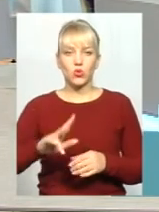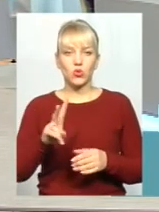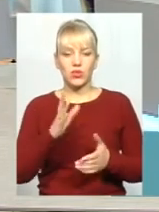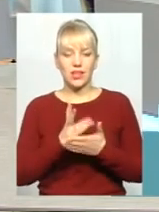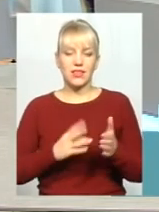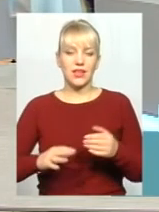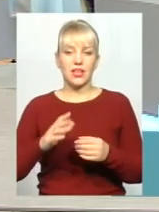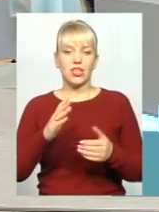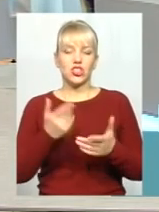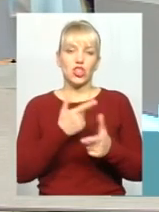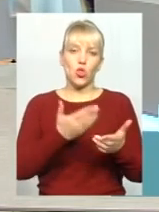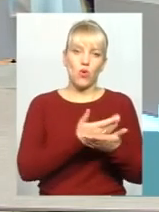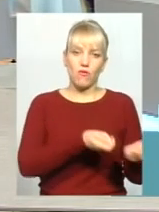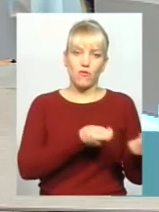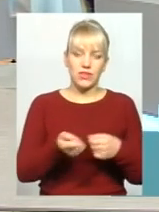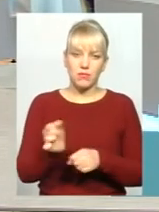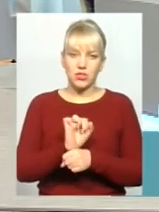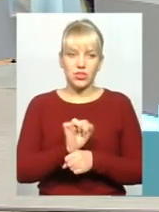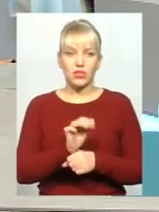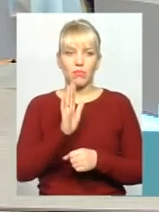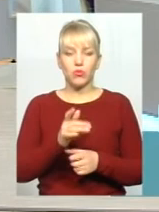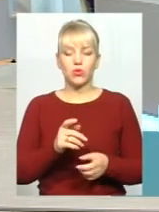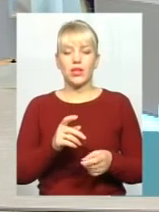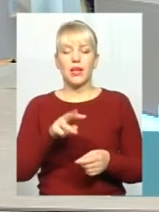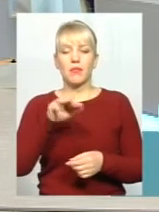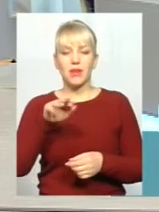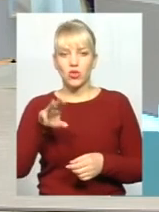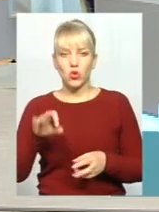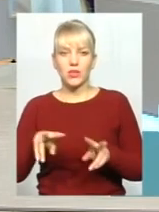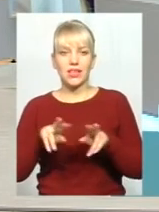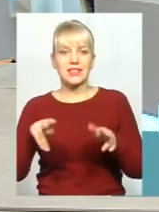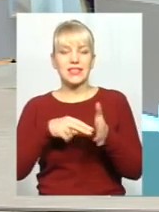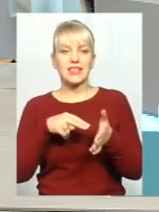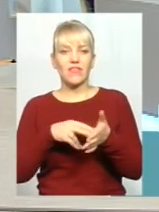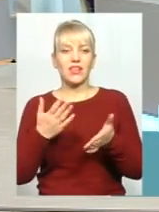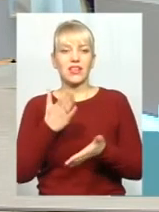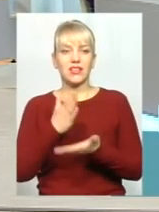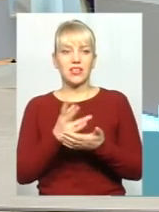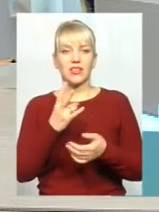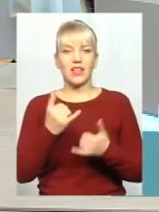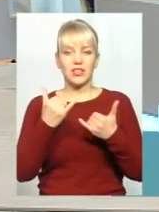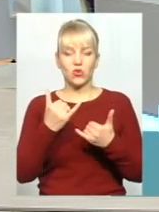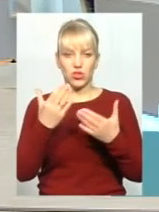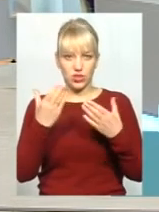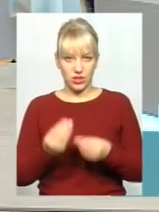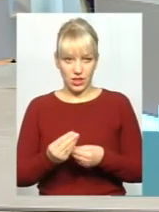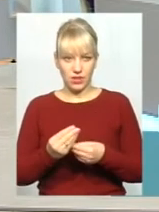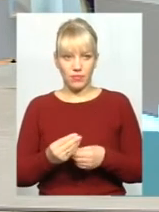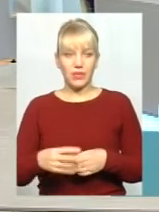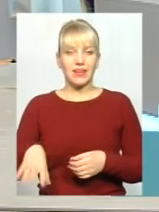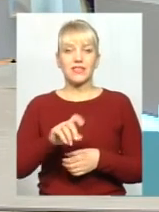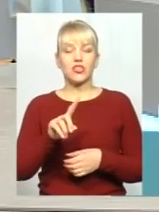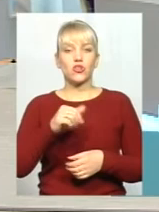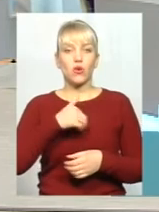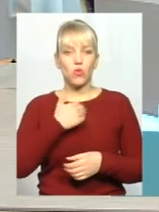нововезені автомобілі, будуть розмитнюватися за тими самими ставками, які діють на сьогоднішній день. Все, що я